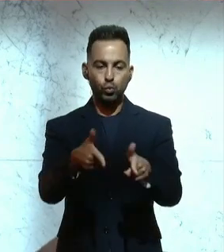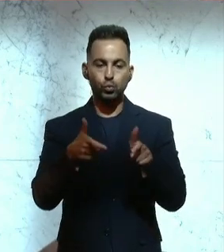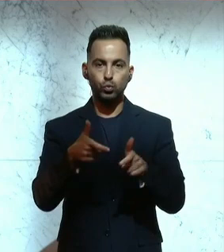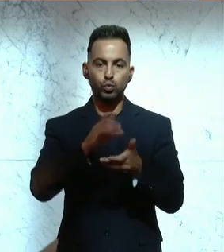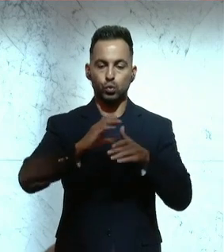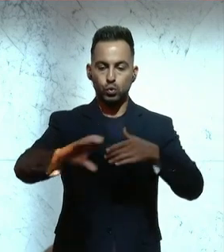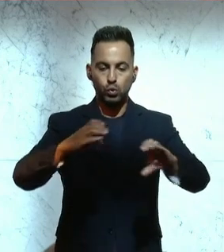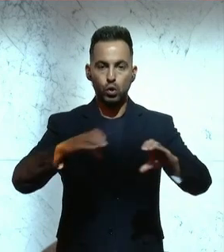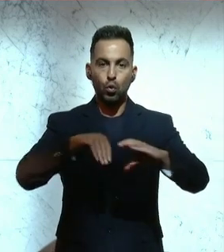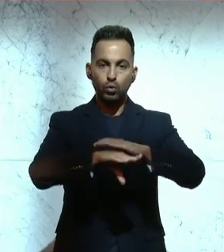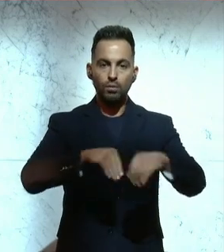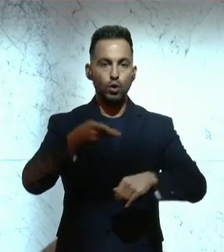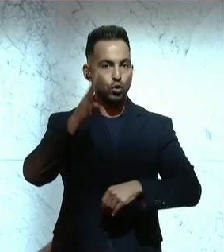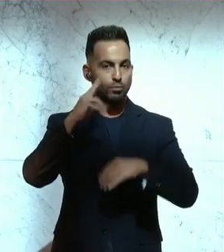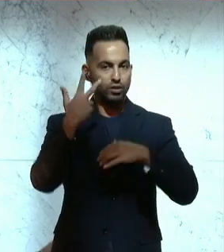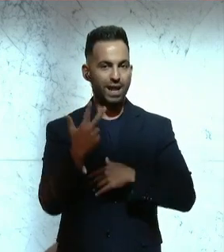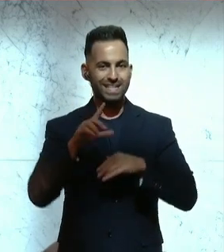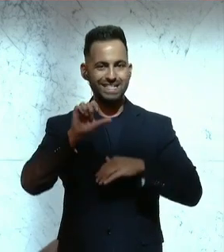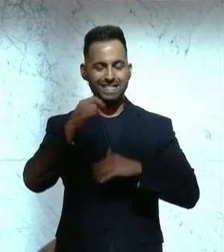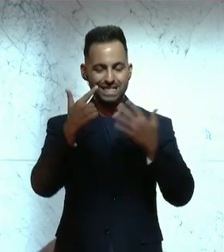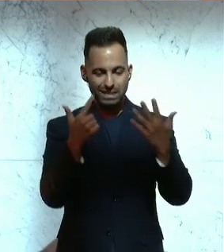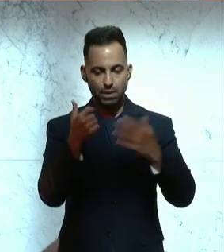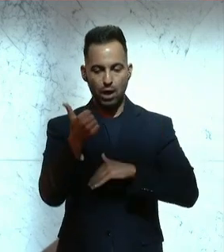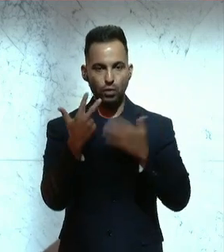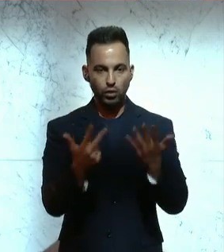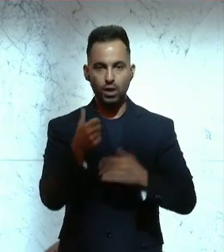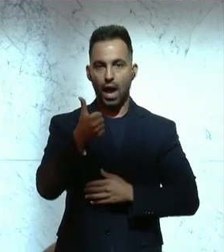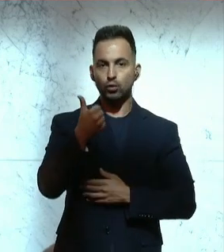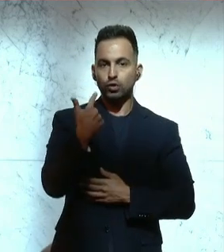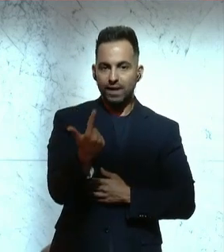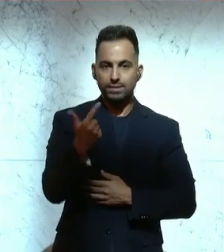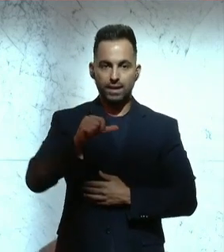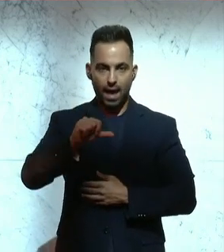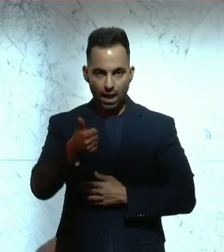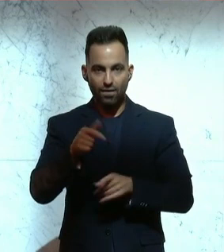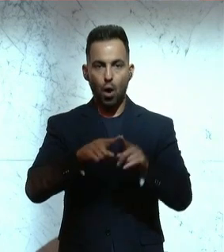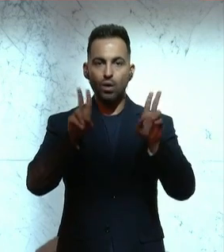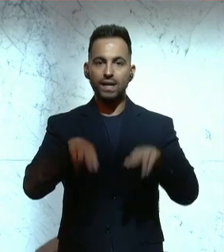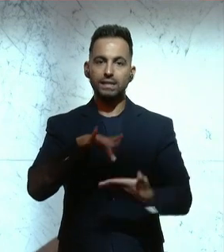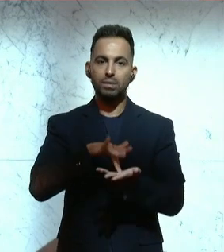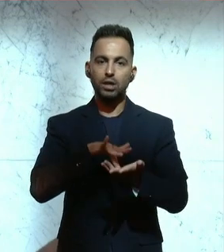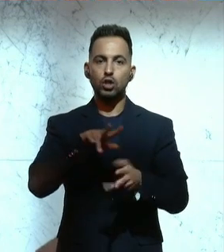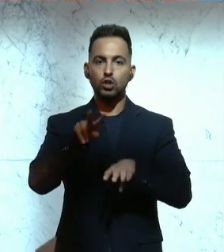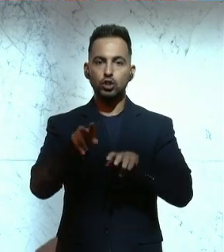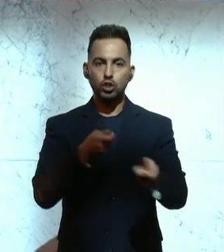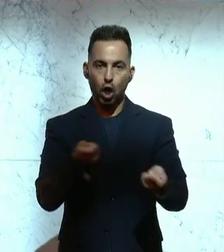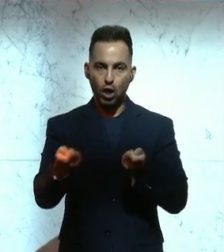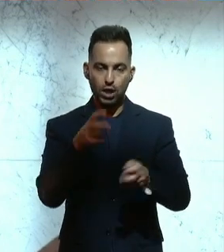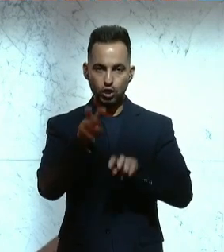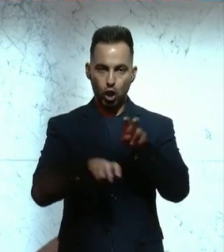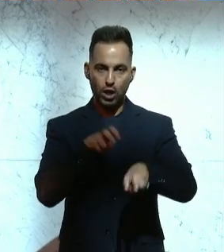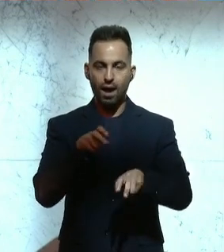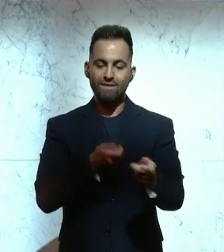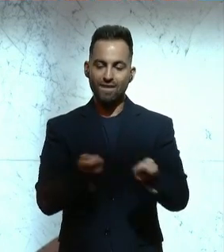Kofag und deren Zuschüsse an Unternehmen. 21.11 der Beilagen sowie Rechtsmittel in der Steuerverwaltung, Römisch 3, 690,